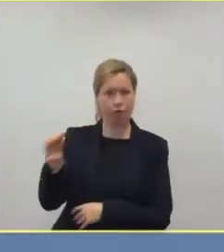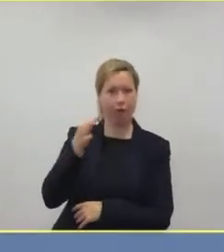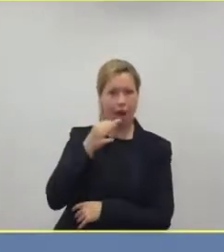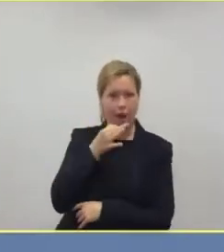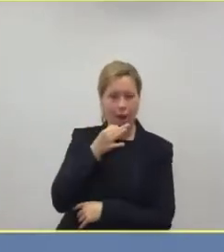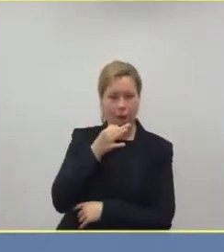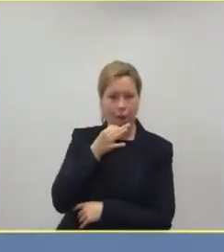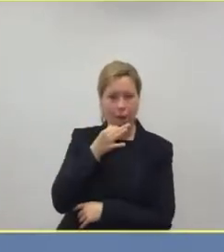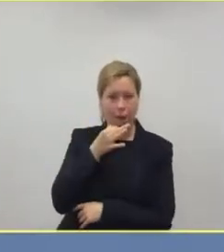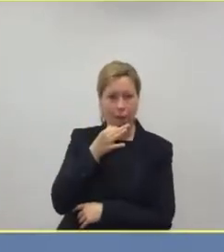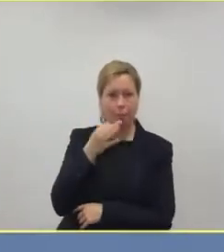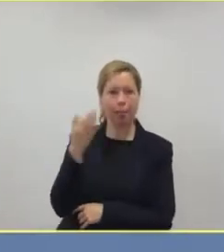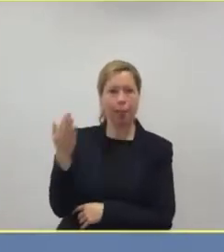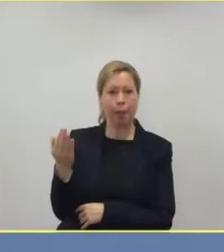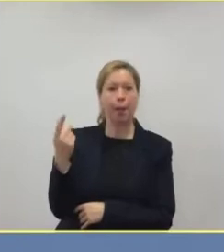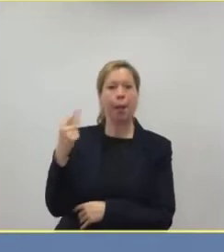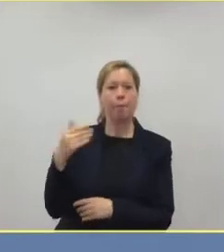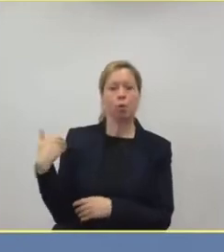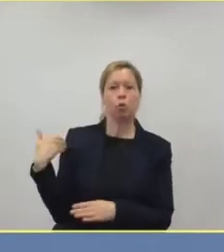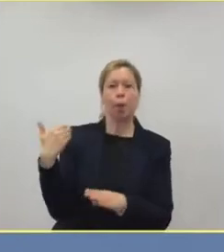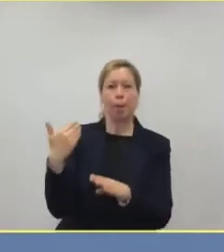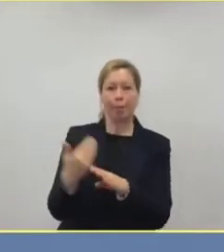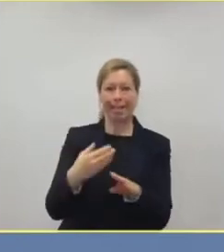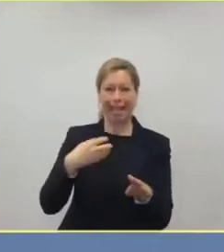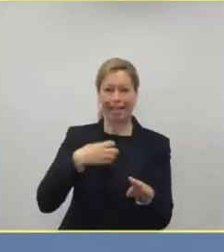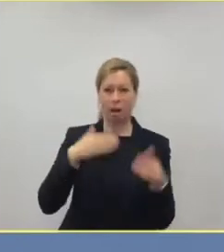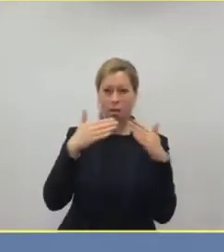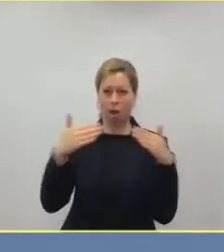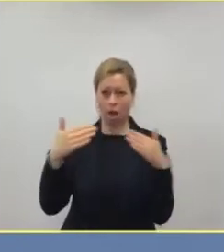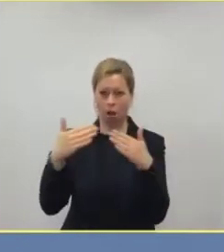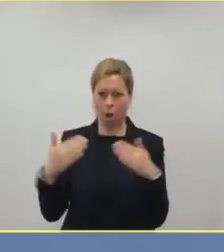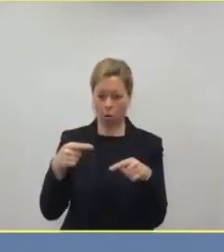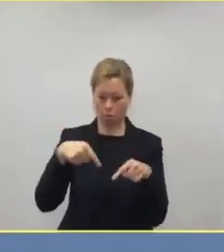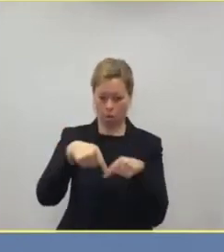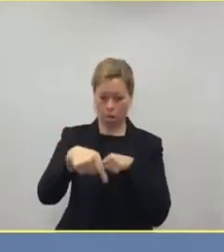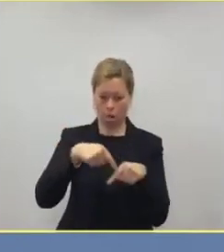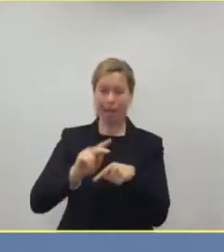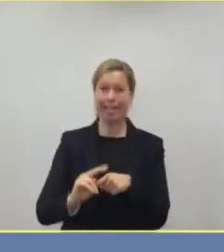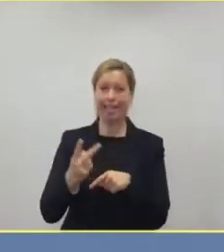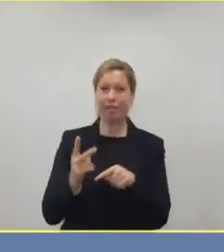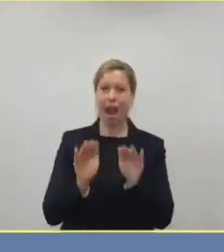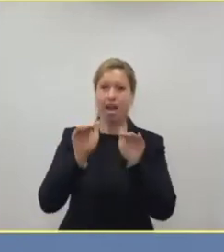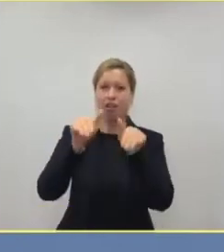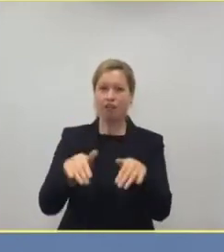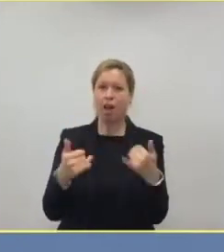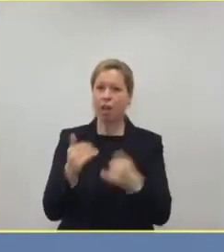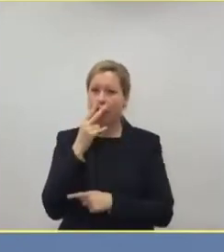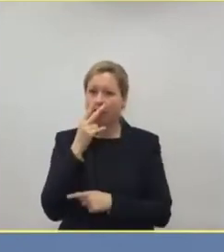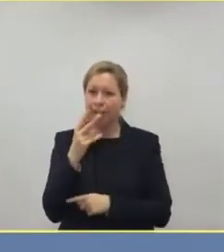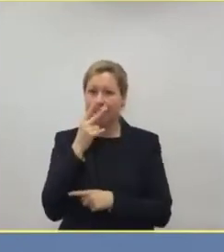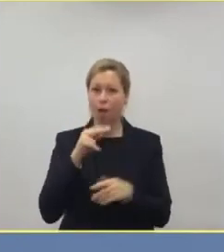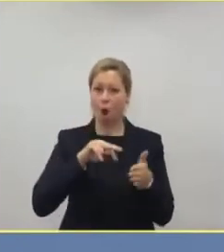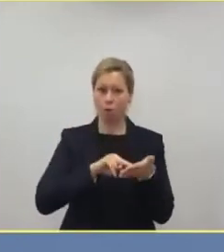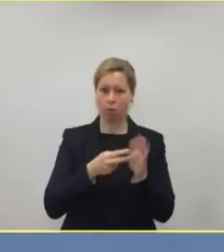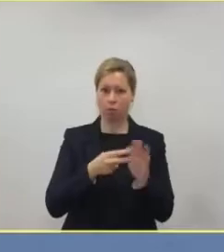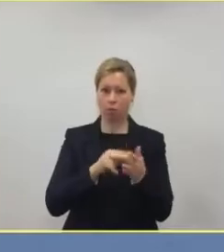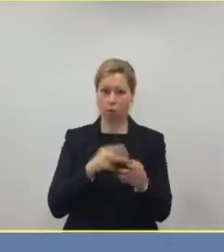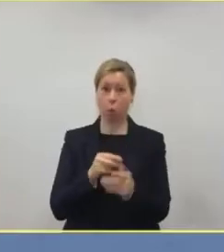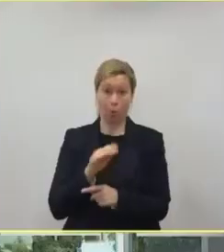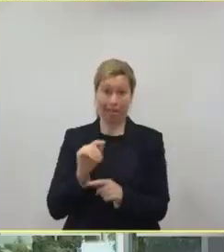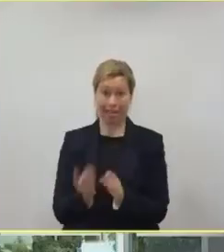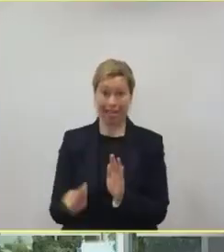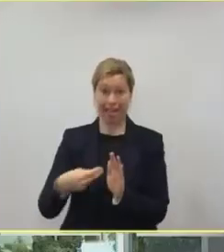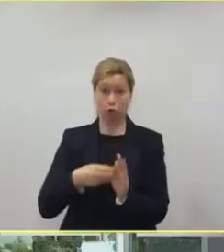wie haben Sie die Krankenhäuser auf die zweite Corona-Welle vorbereitet, und wie viel zusätzliches Geld haben Sie dafür bekommen?